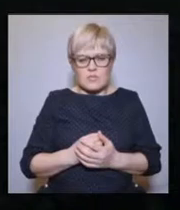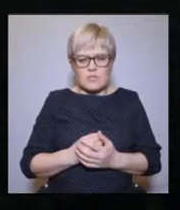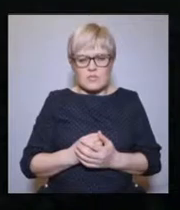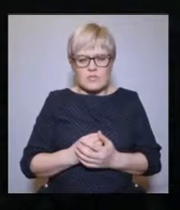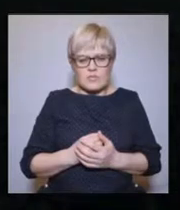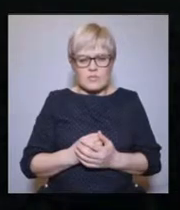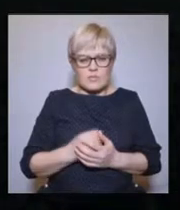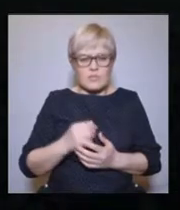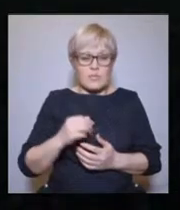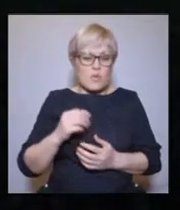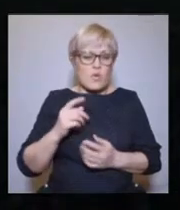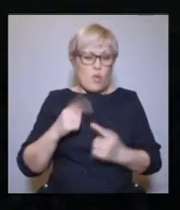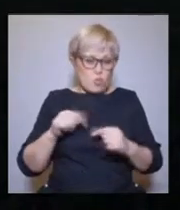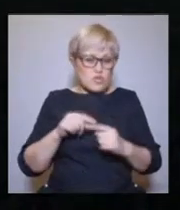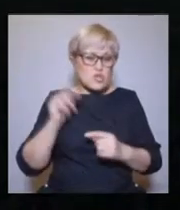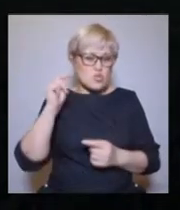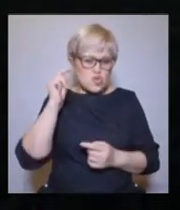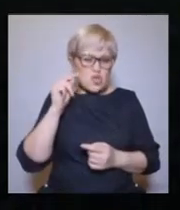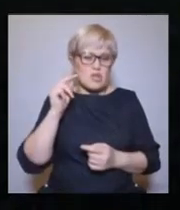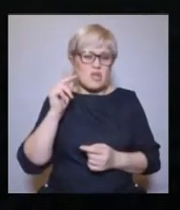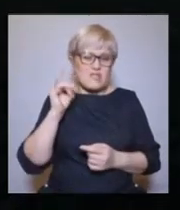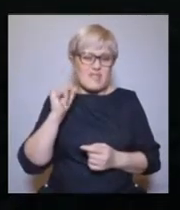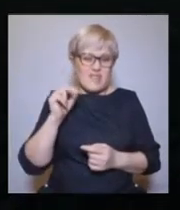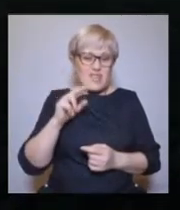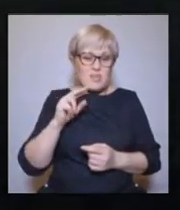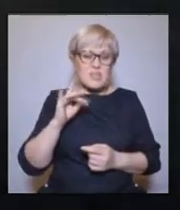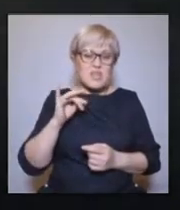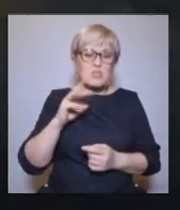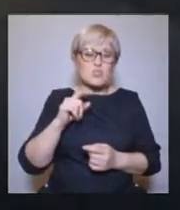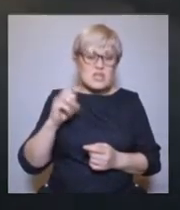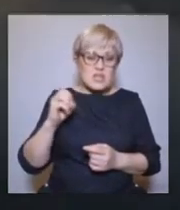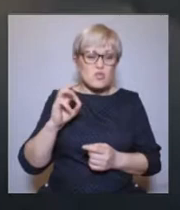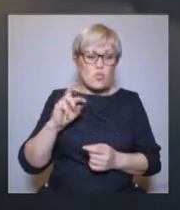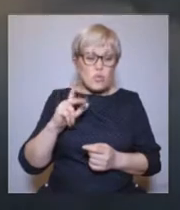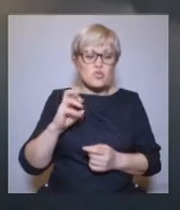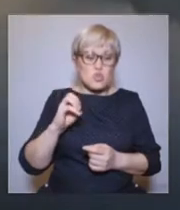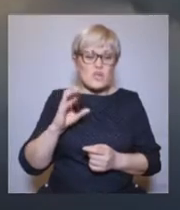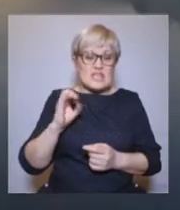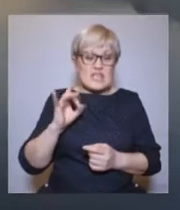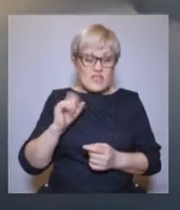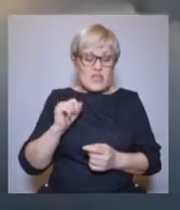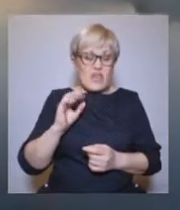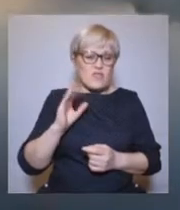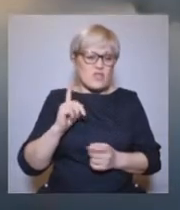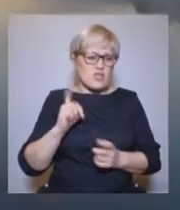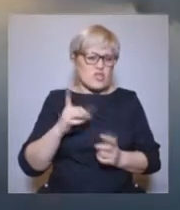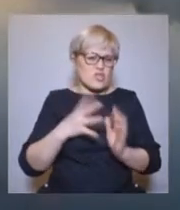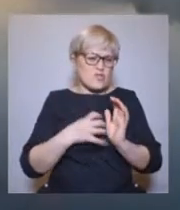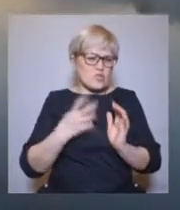Бюллетень общества изучения края при музее Тобольского Севера. 1930 год.